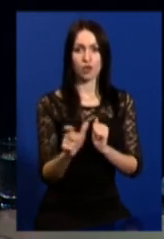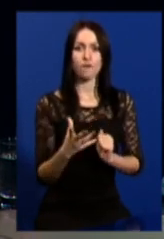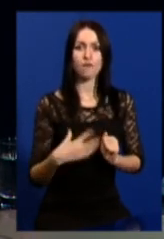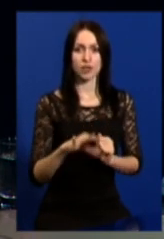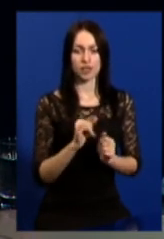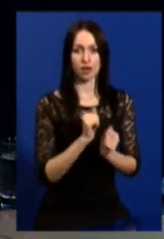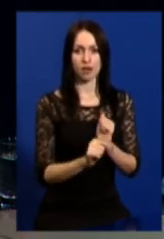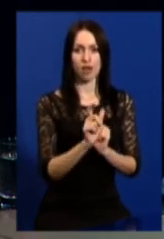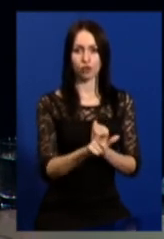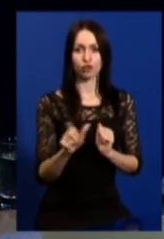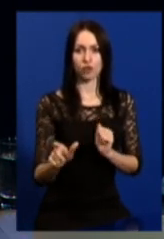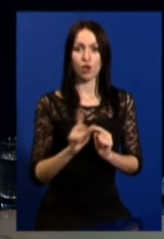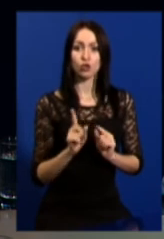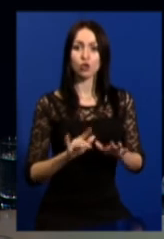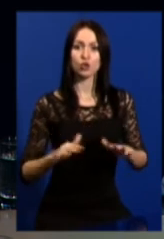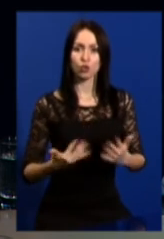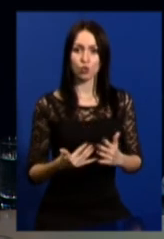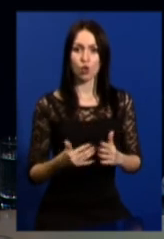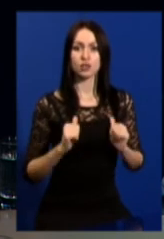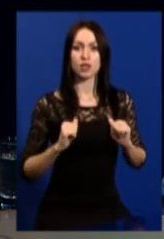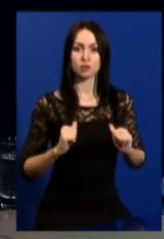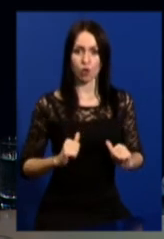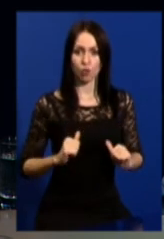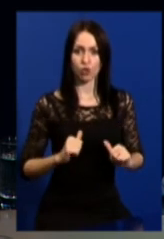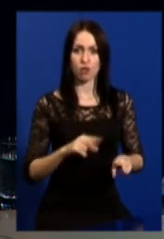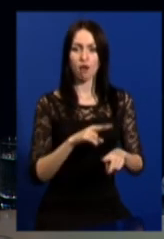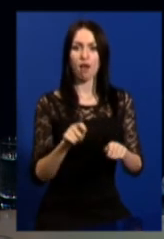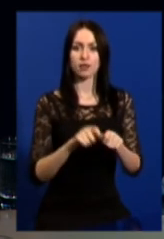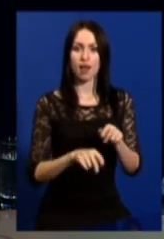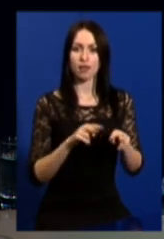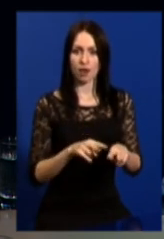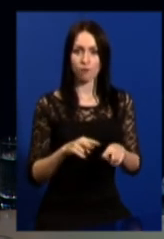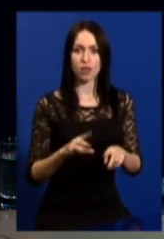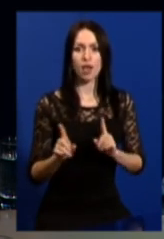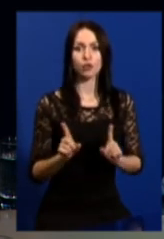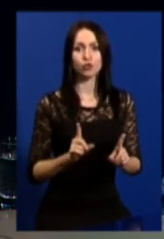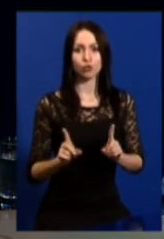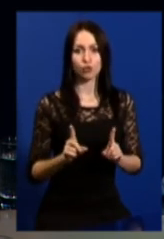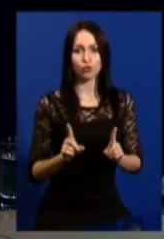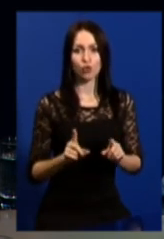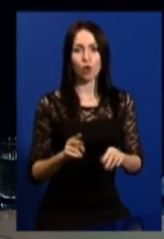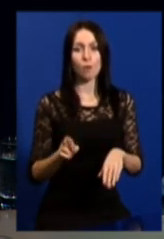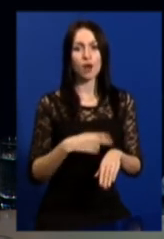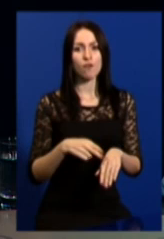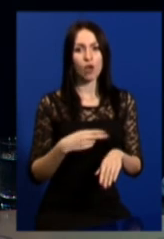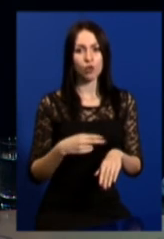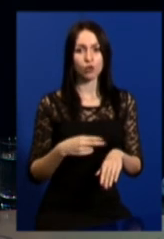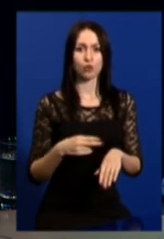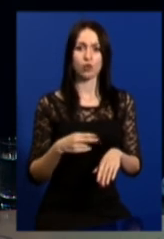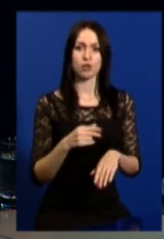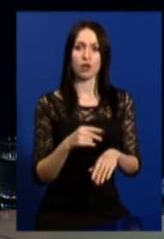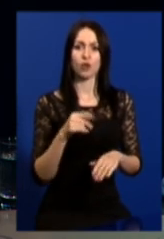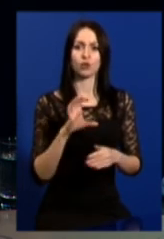всіх і кожного, що ситуація спокійна, контрольована, що правоохоронні органи, органи